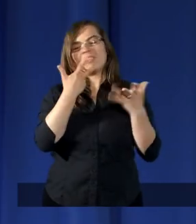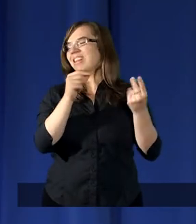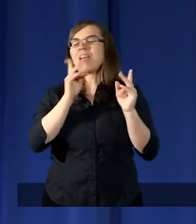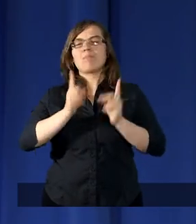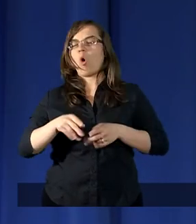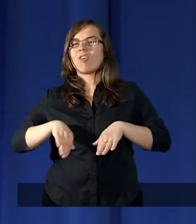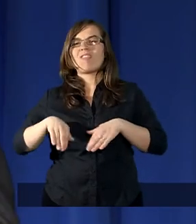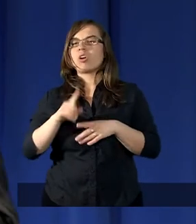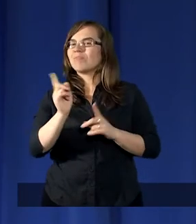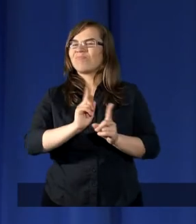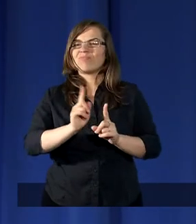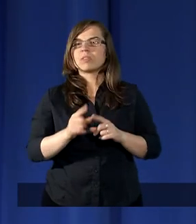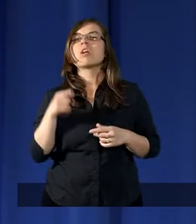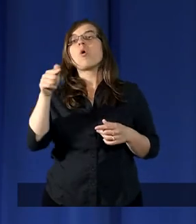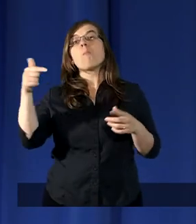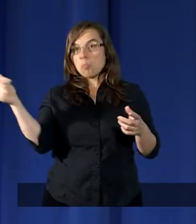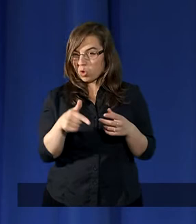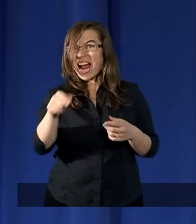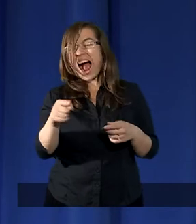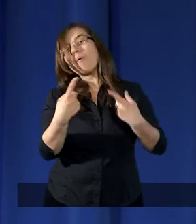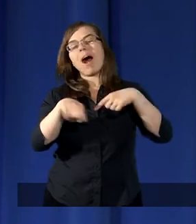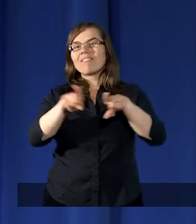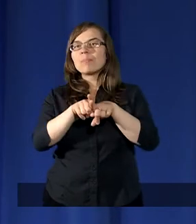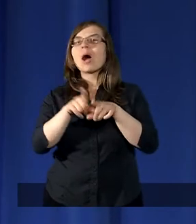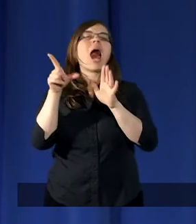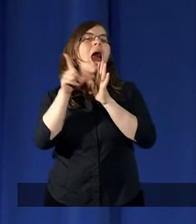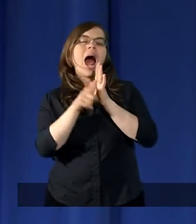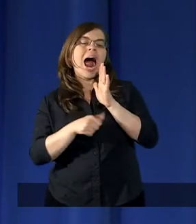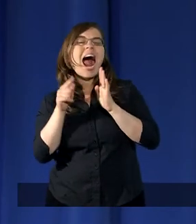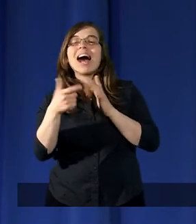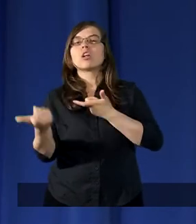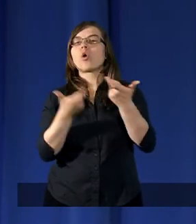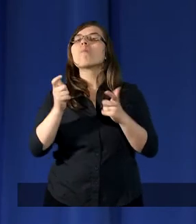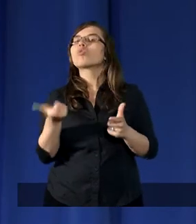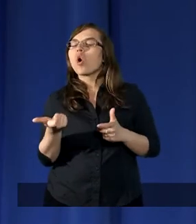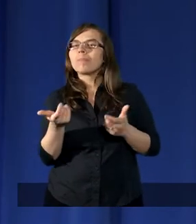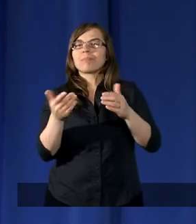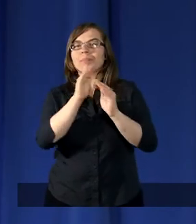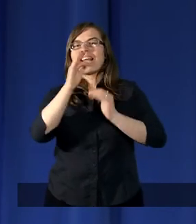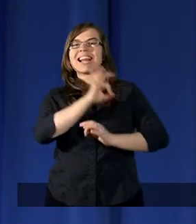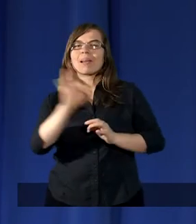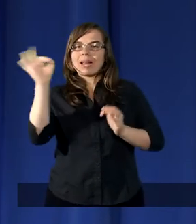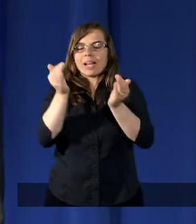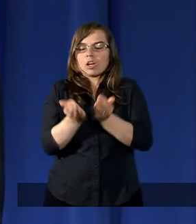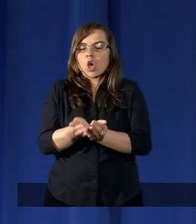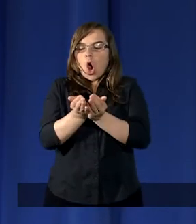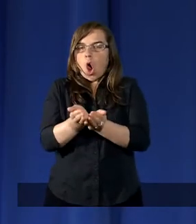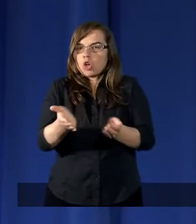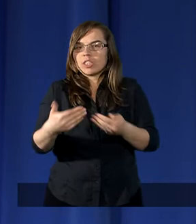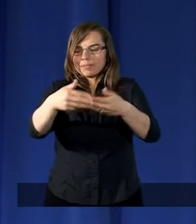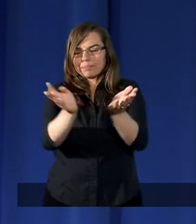Chciała to wypełnić, czy musiała to wypełnić, ale zbudowała specjalny koszyk